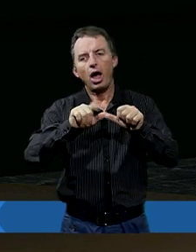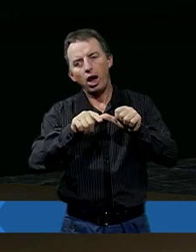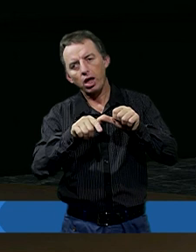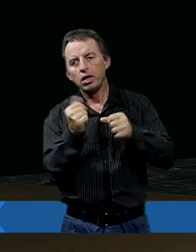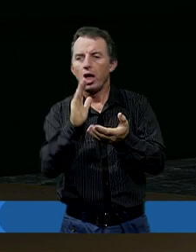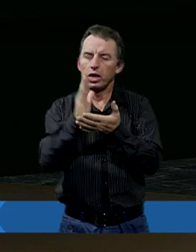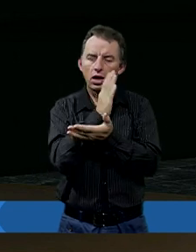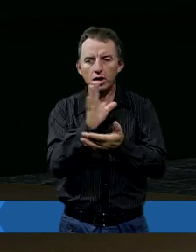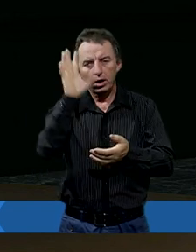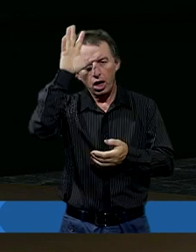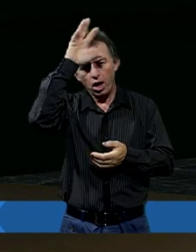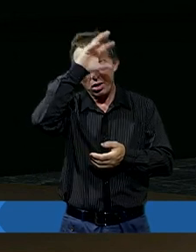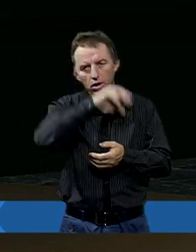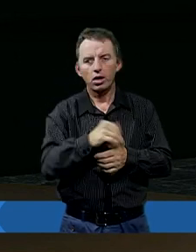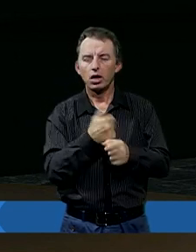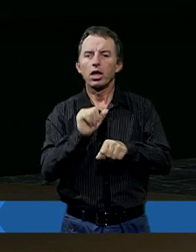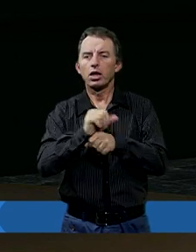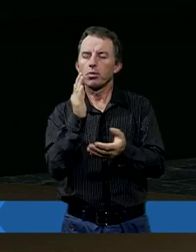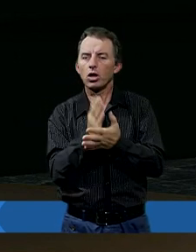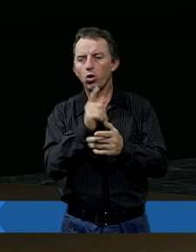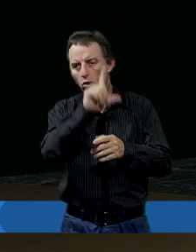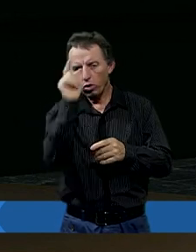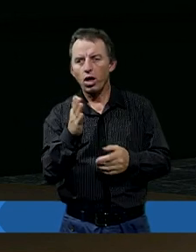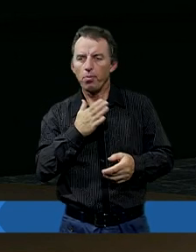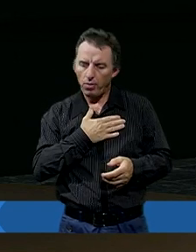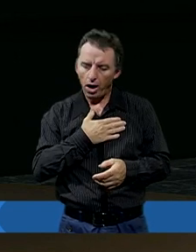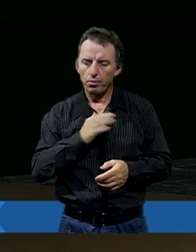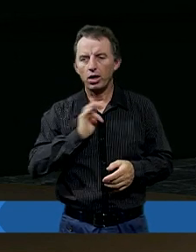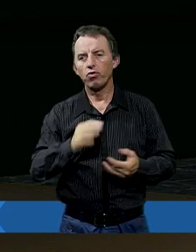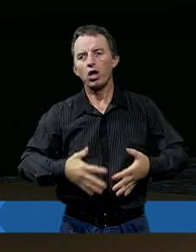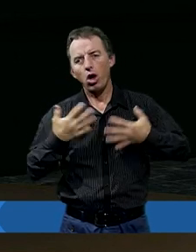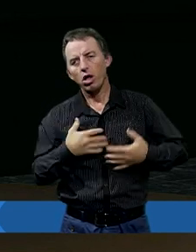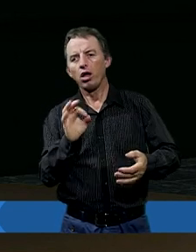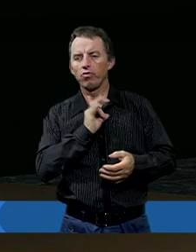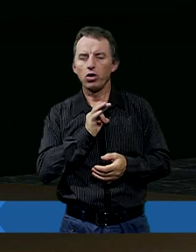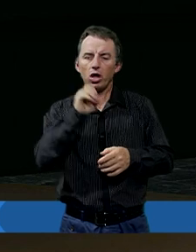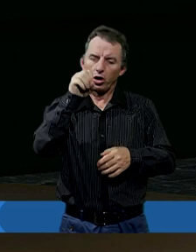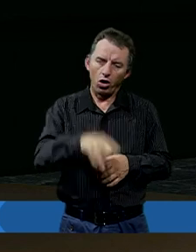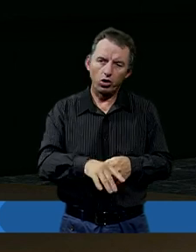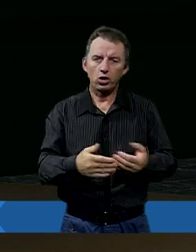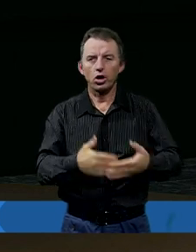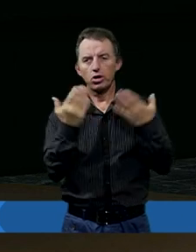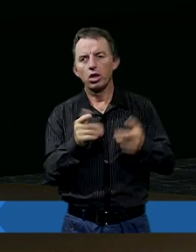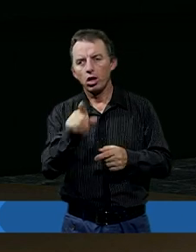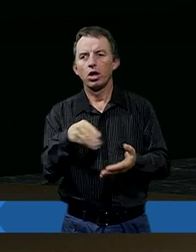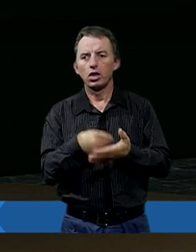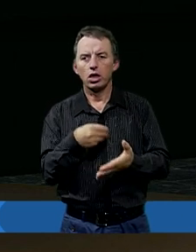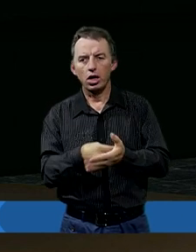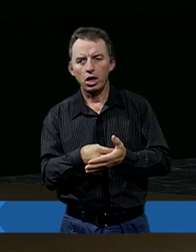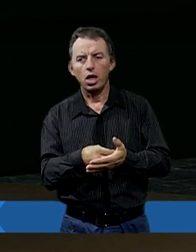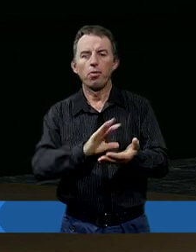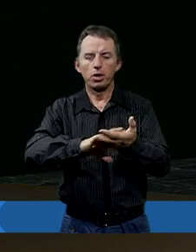nie należy zapominać, że my jesteśmy tylko ludźmi. My mamy swoje emocje, mamy swoje gorsze dni i za to chyba cenię